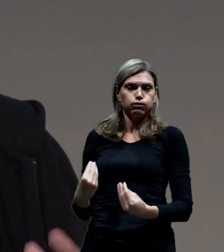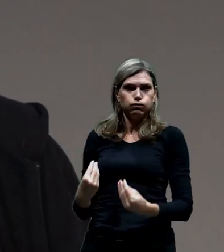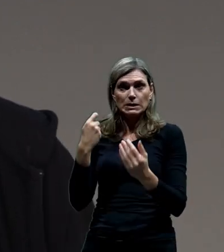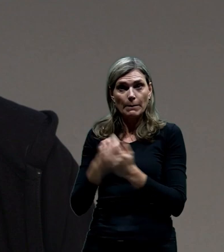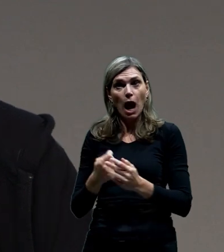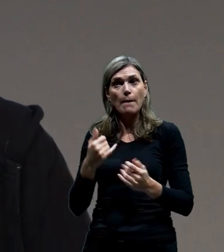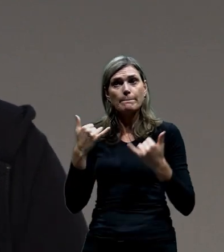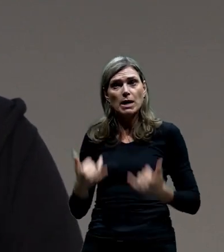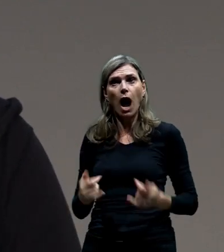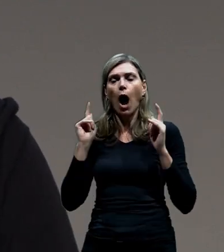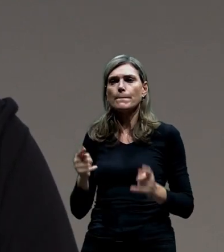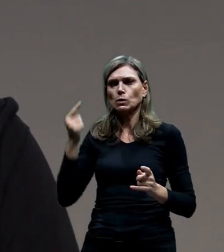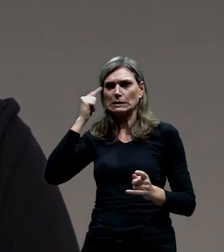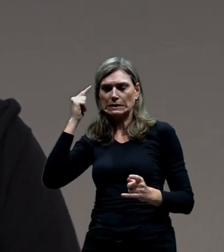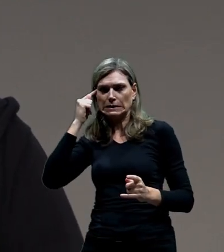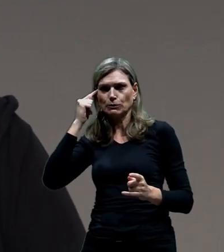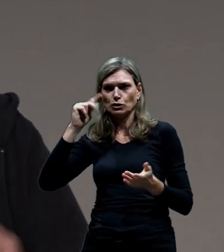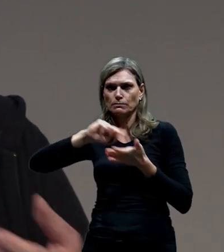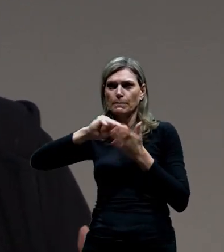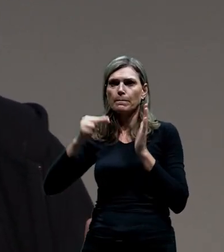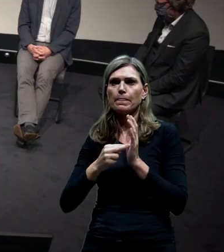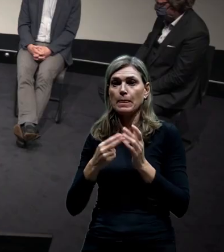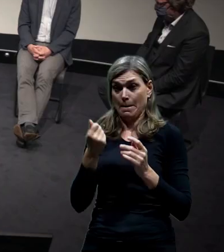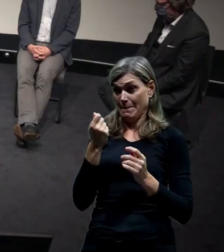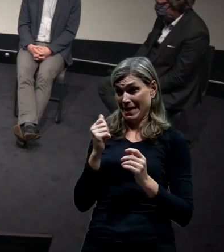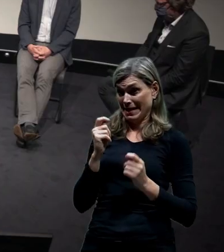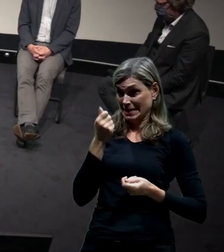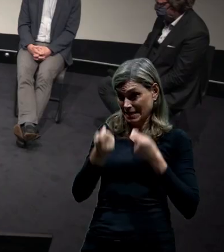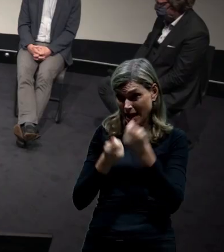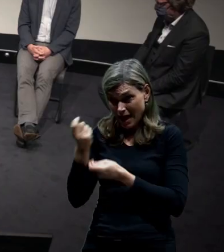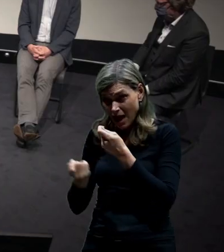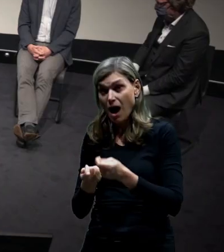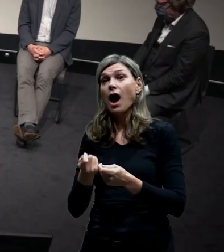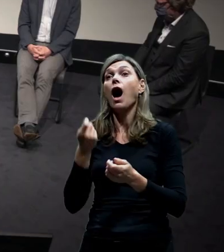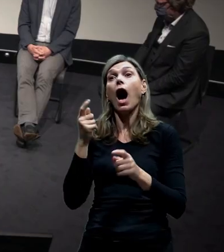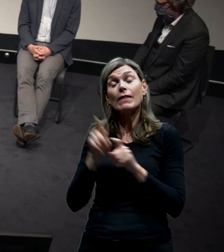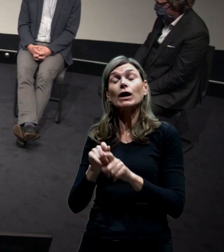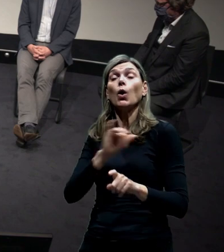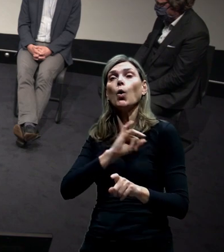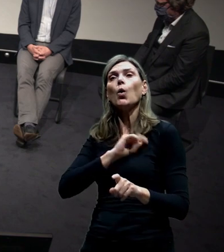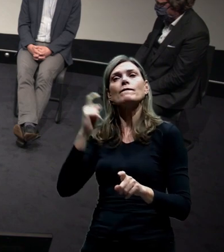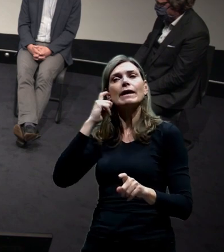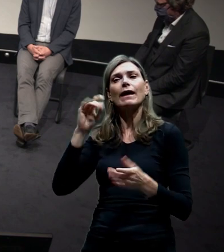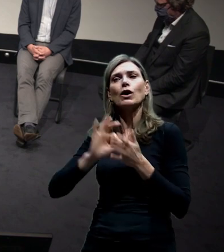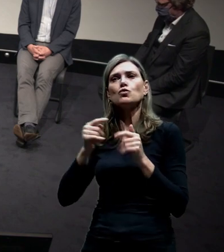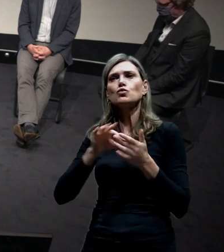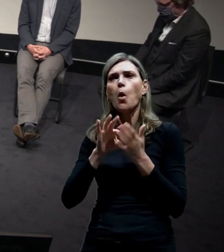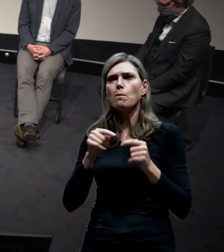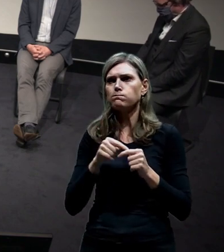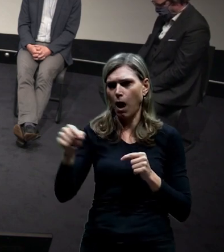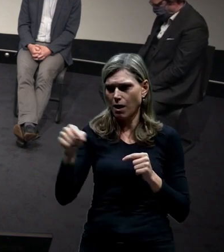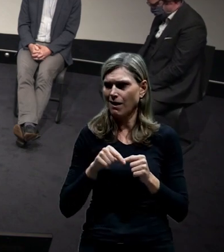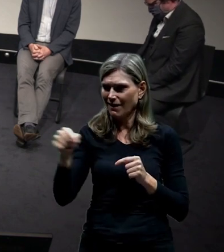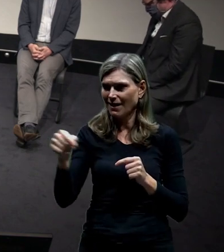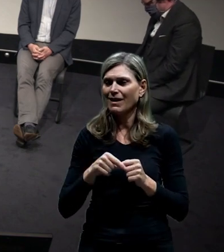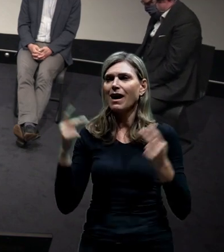musí vážit, jak stavit těma prostředkama, nějakým způsobem v nějaký době. A to by bylo zajímavé vlastně nabídnout těm lidem vlastně tady ten